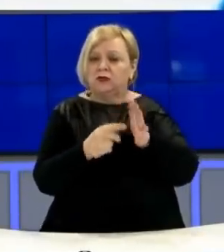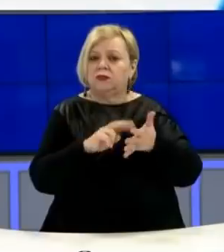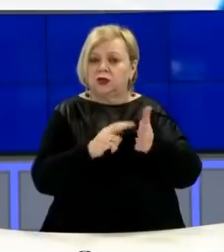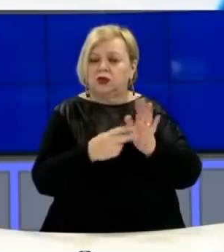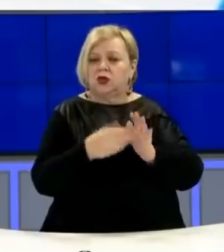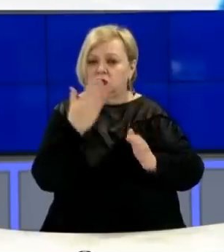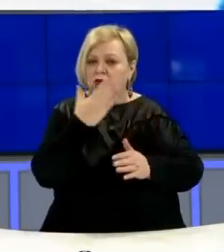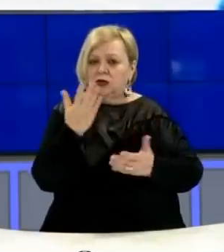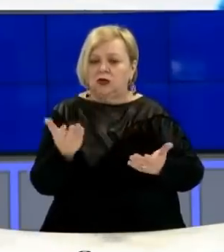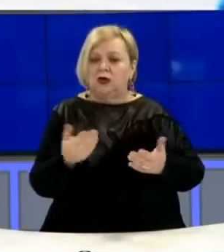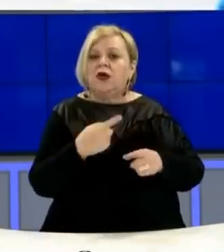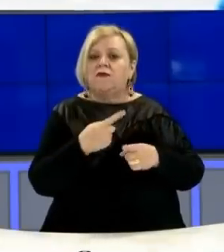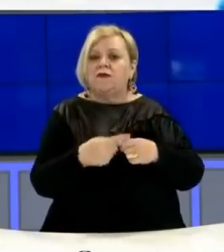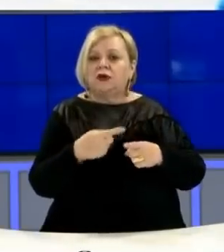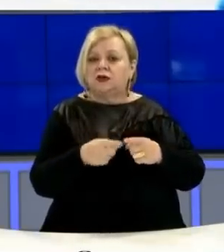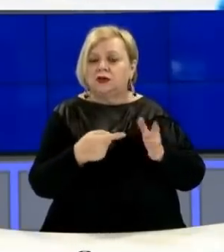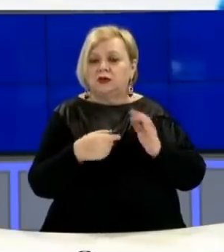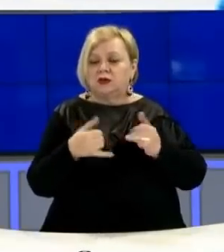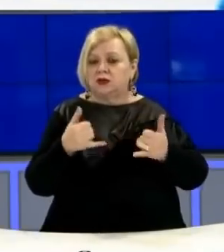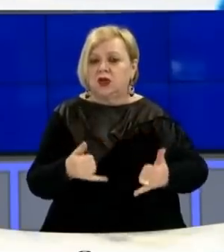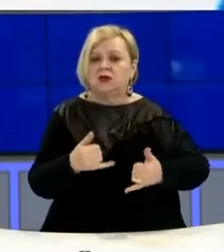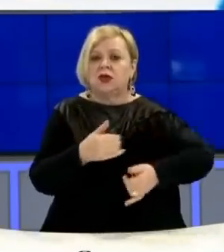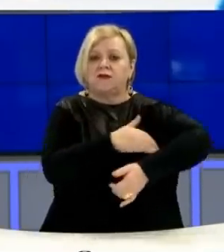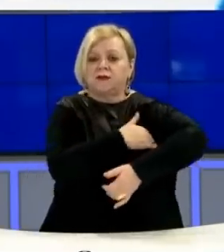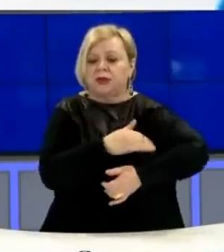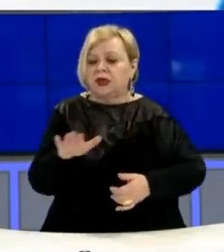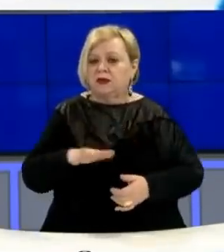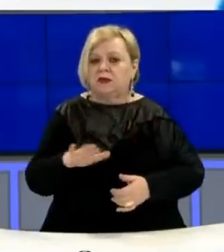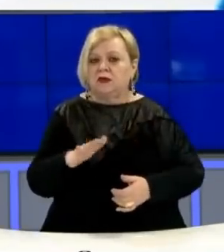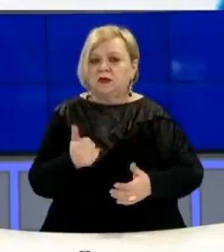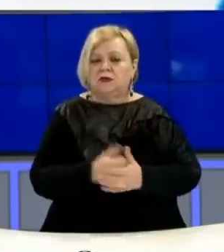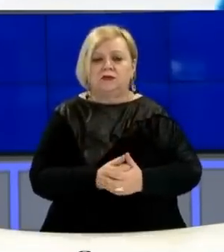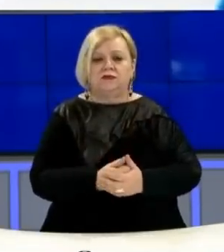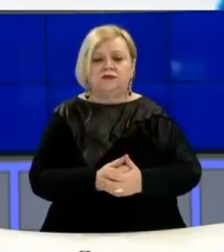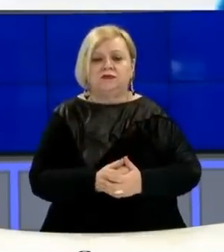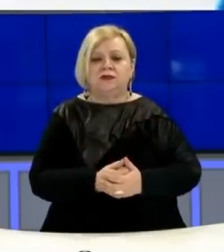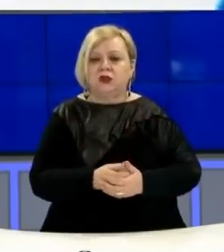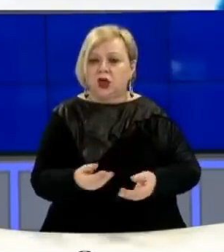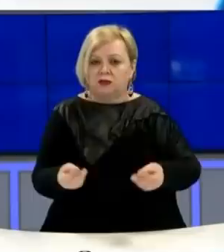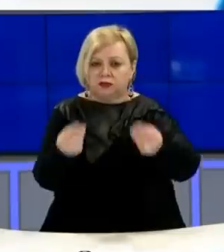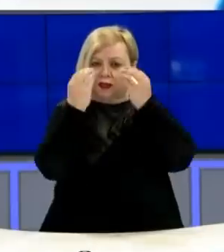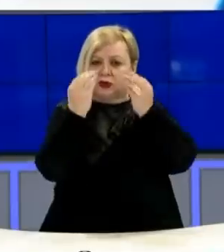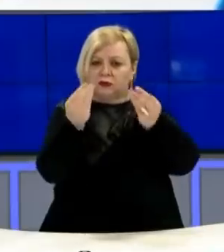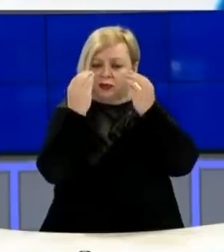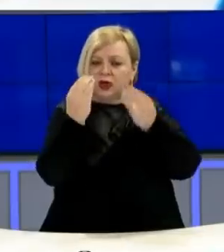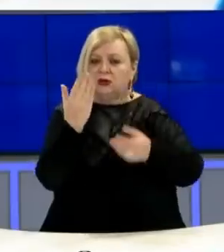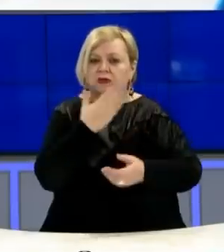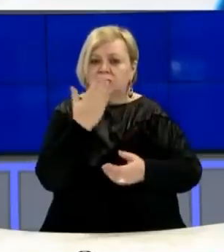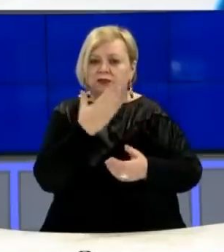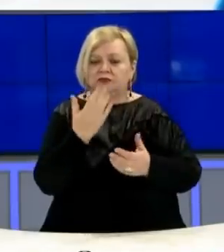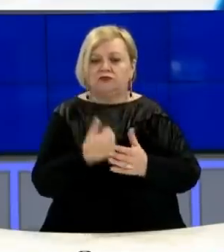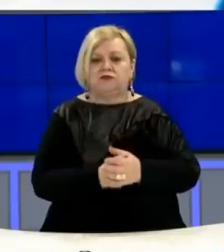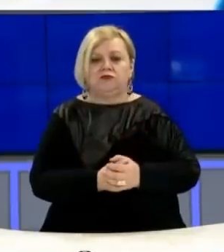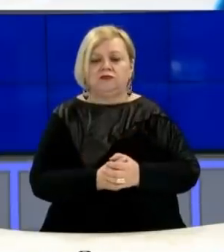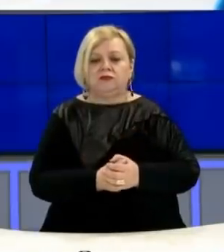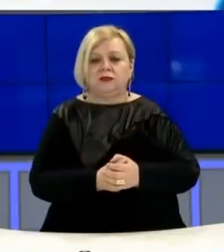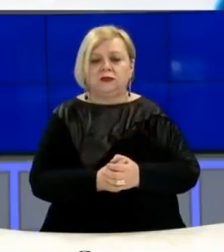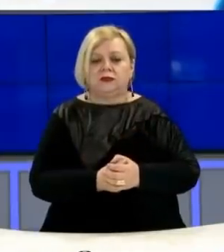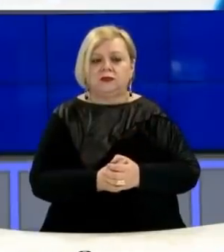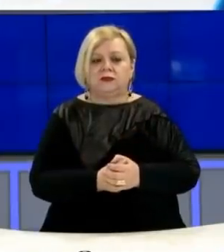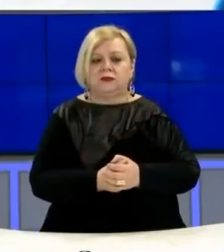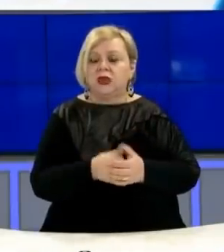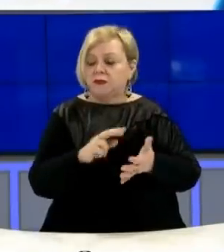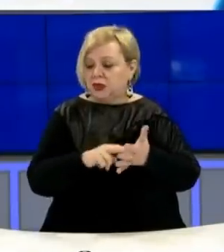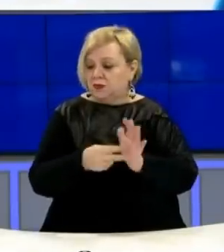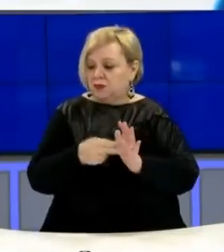shkola për faqtin se fëmija sësat në shkola gjatë procesin më pësimor edhe gjatë asaj që